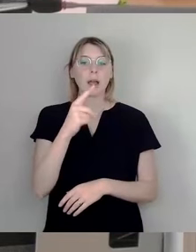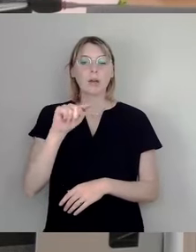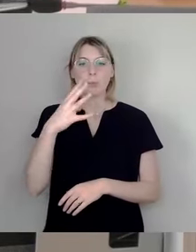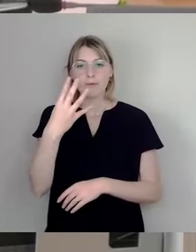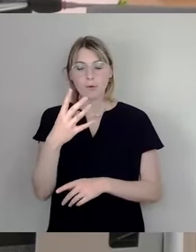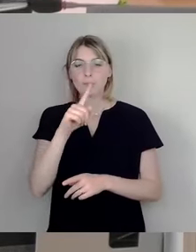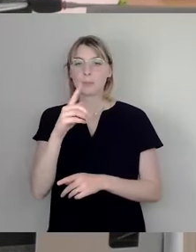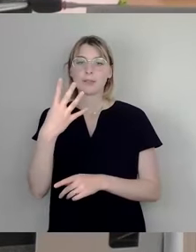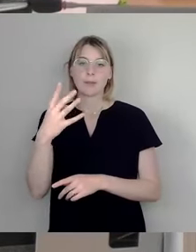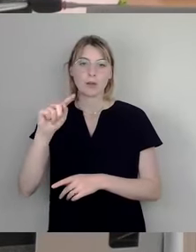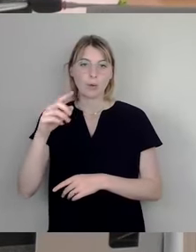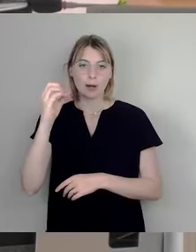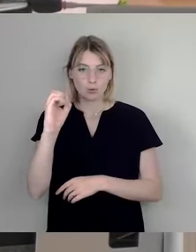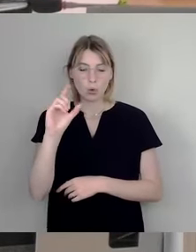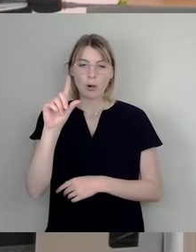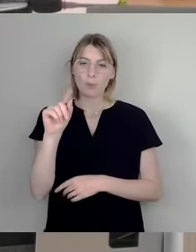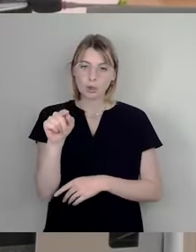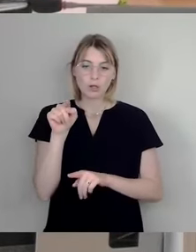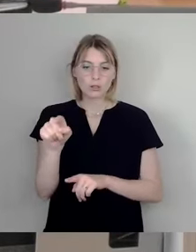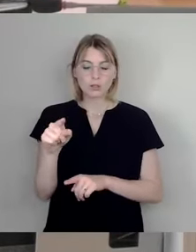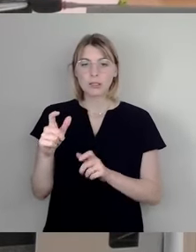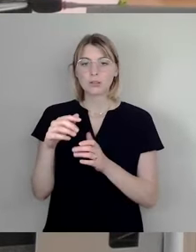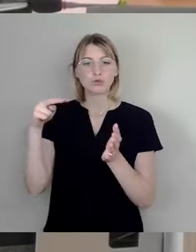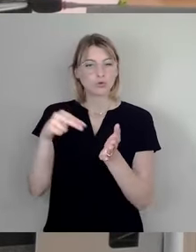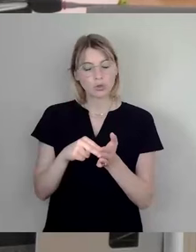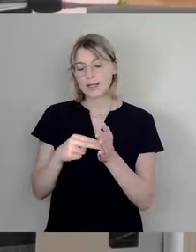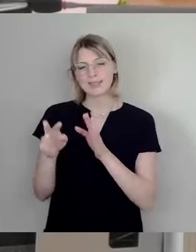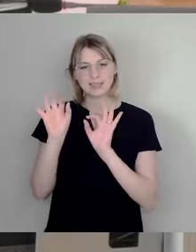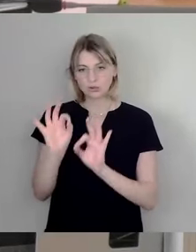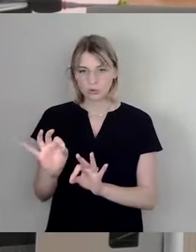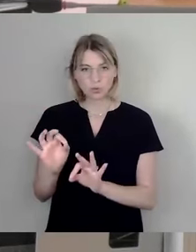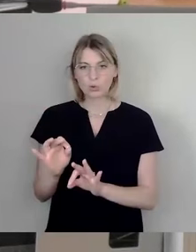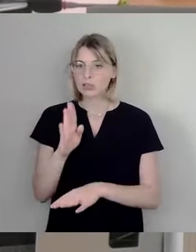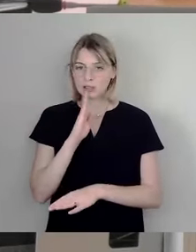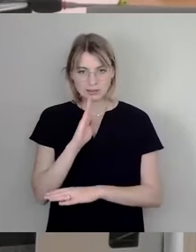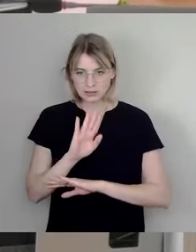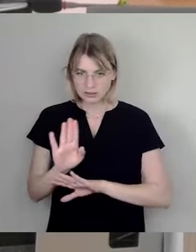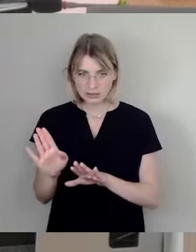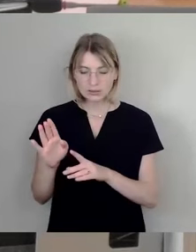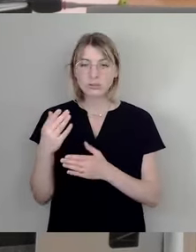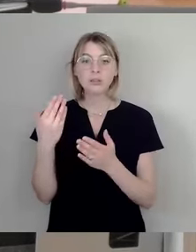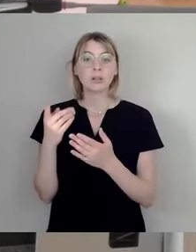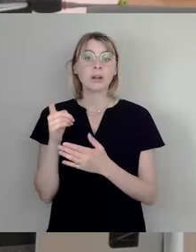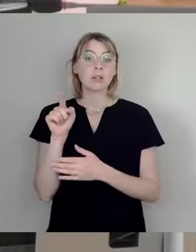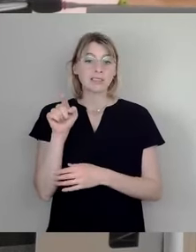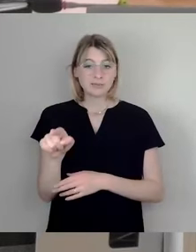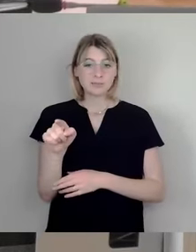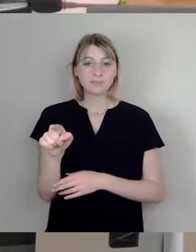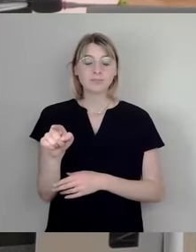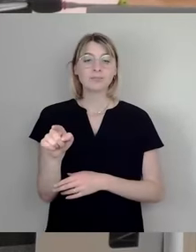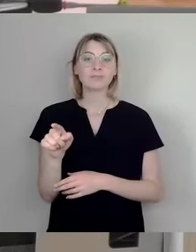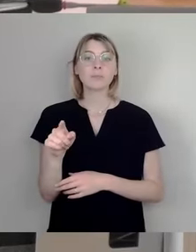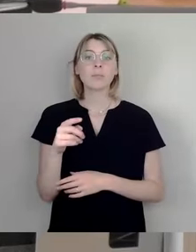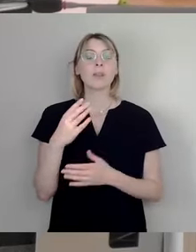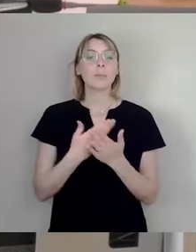bedeutet ungenügend der Zustand, bewertet wurden. Trotz des desolaten Zustands ist an der Königsbrücker Straße